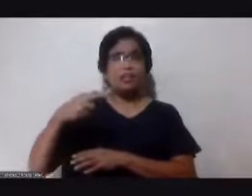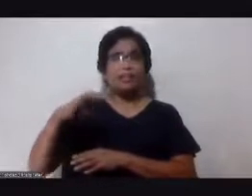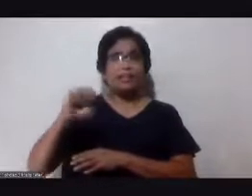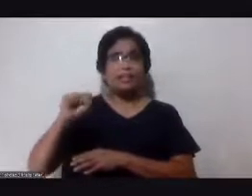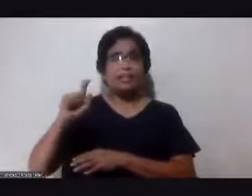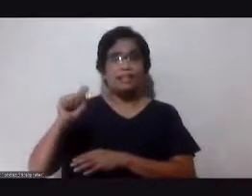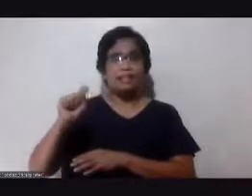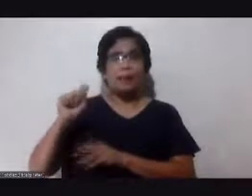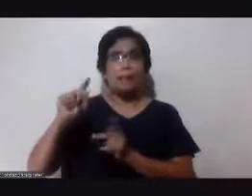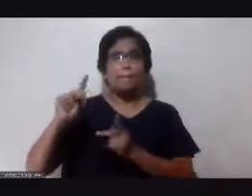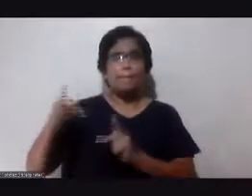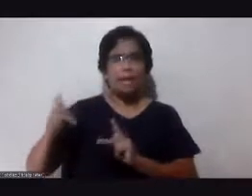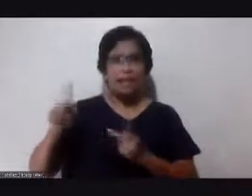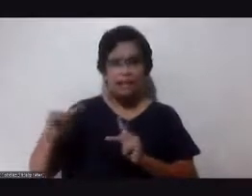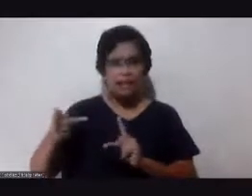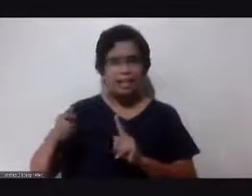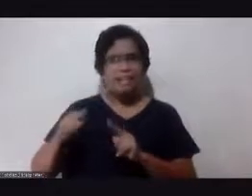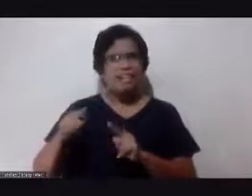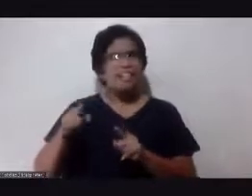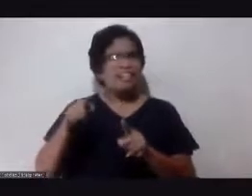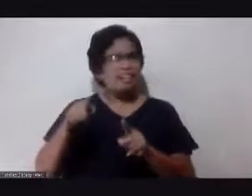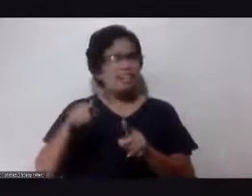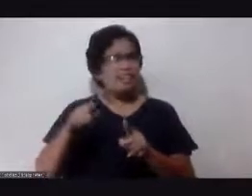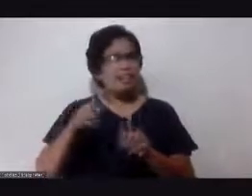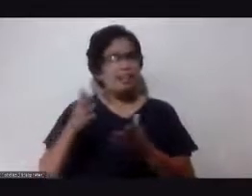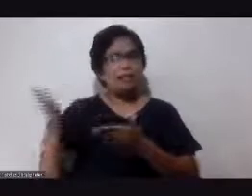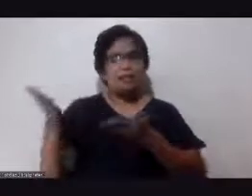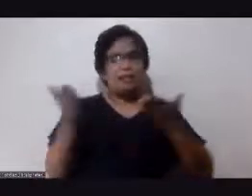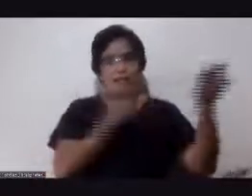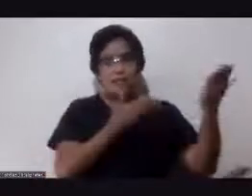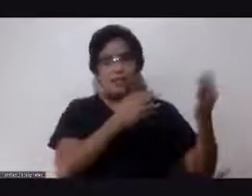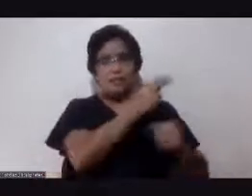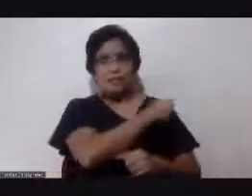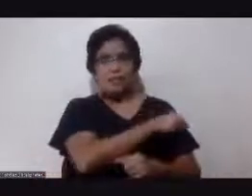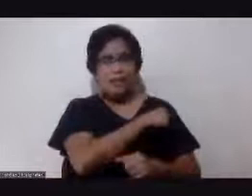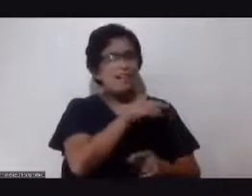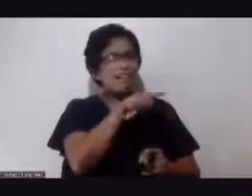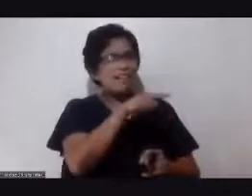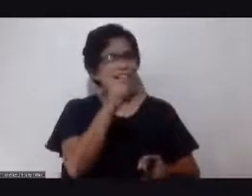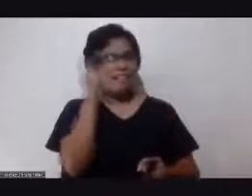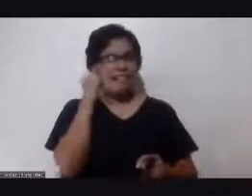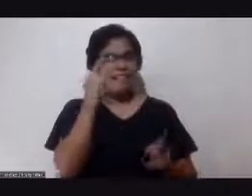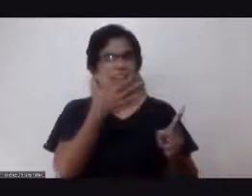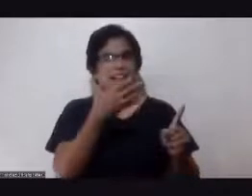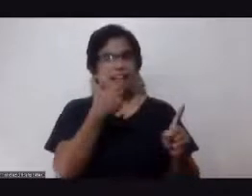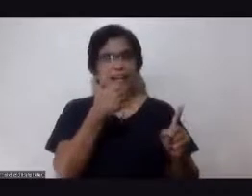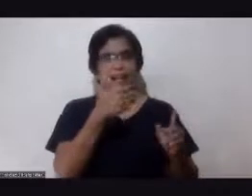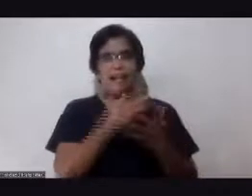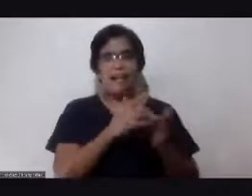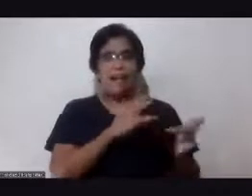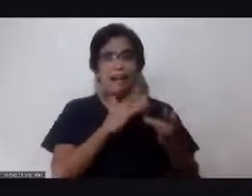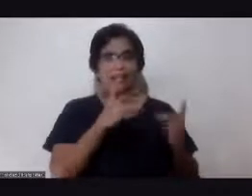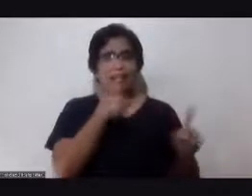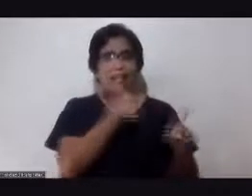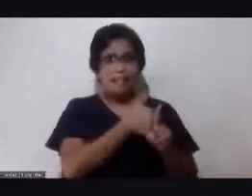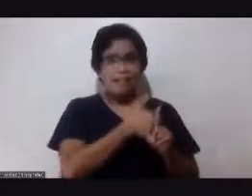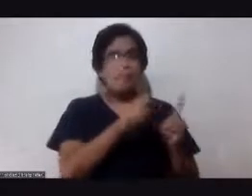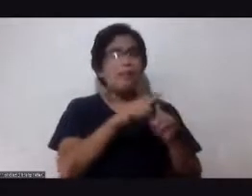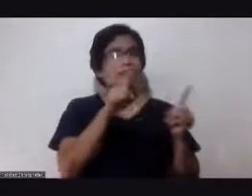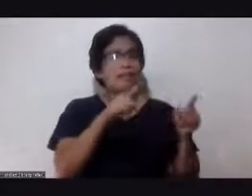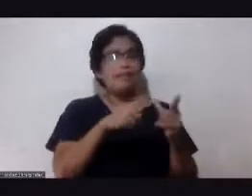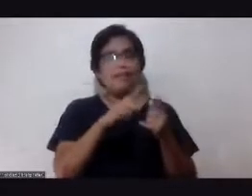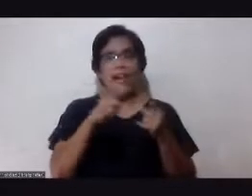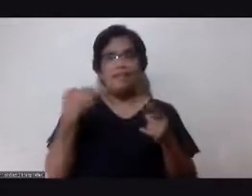attack na. Okay, ginawan siya ng series of tests. Ang sabi ng cardiologist niya,